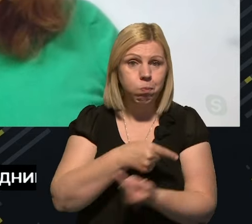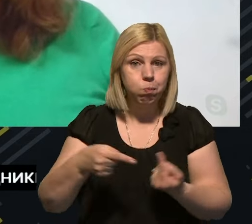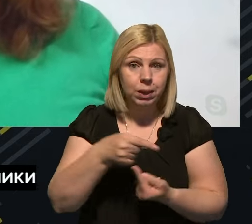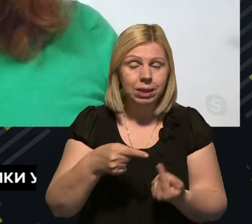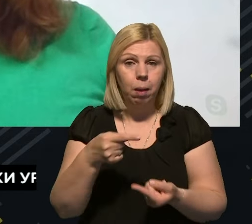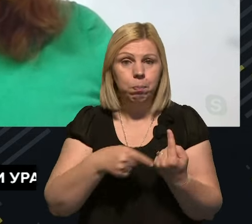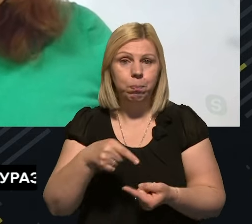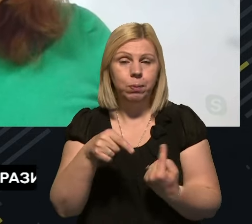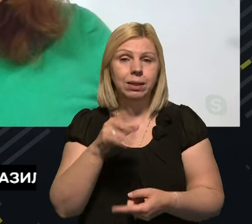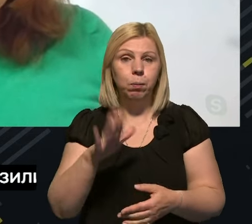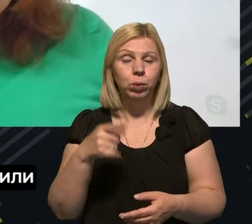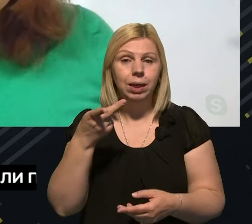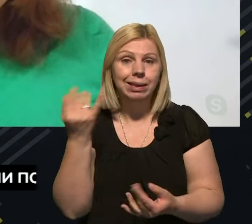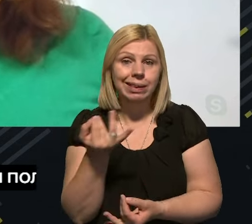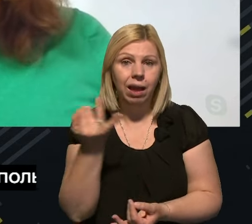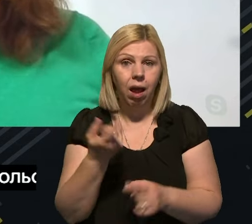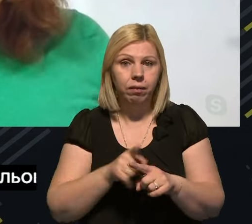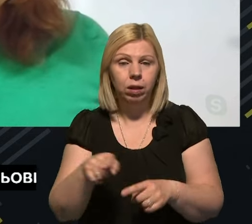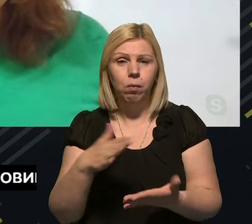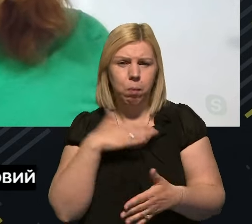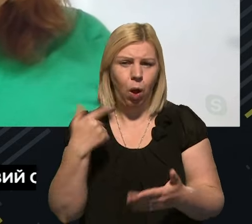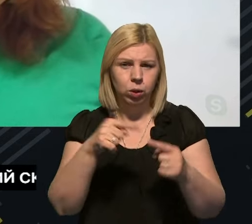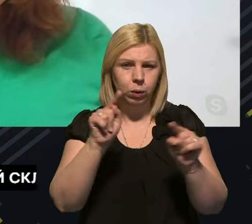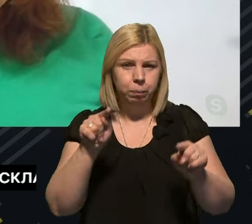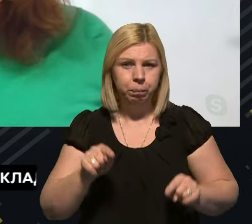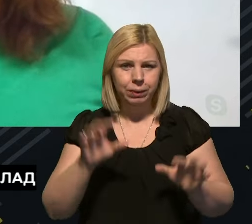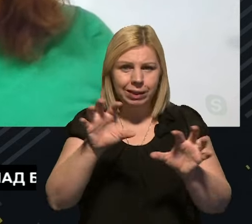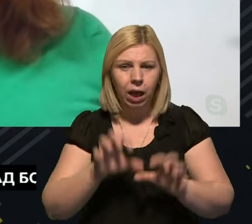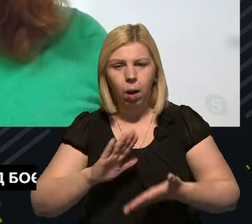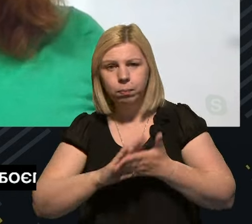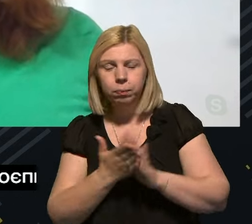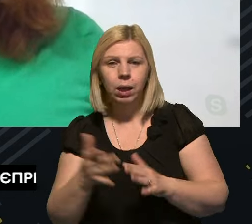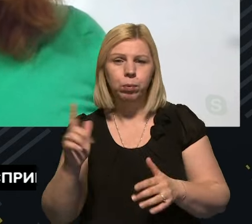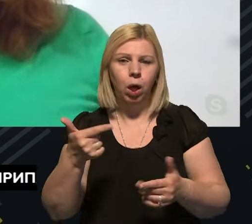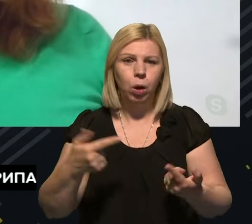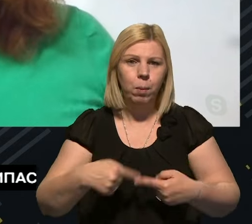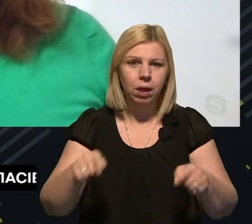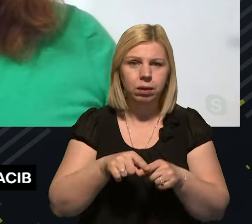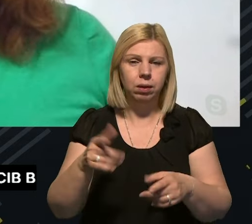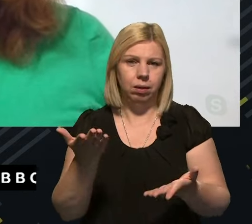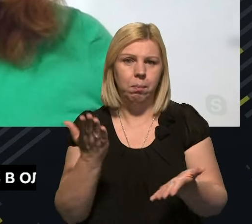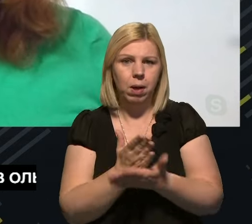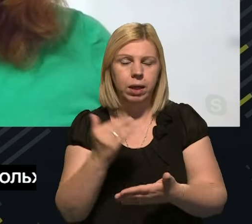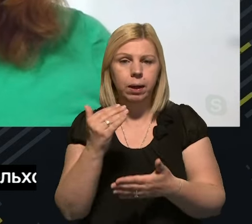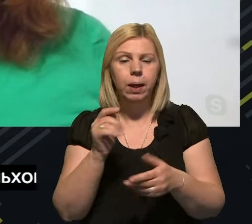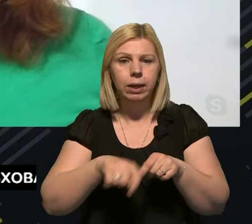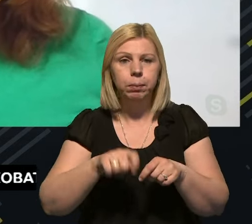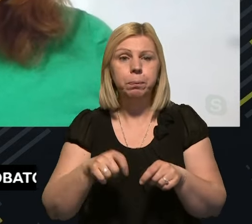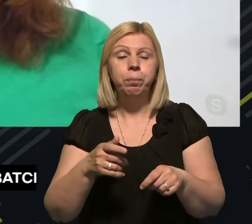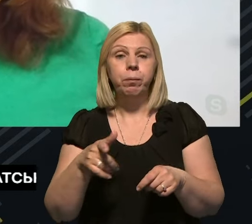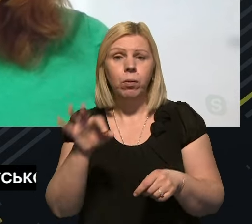бізнес буде зацікавлений в багатьох положеннях, також це буде громадянське суспільство, яке має експертизу. До речі, з приводу